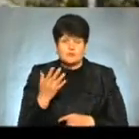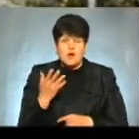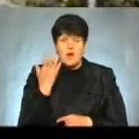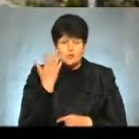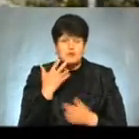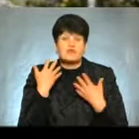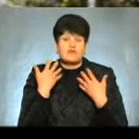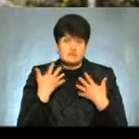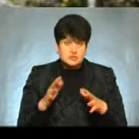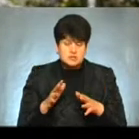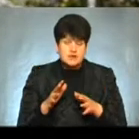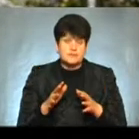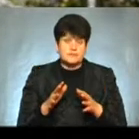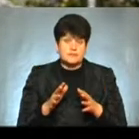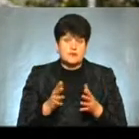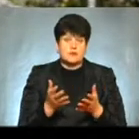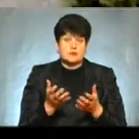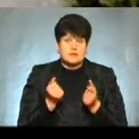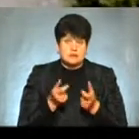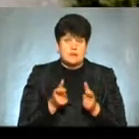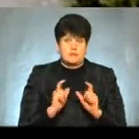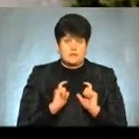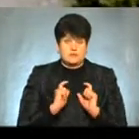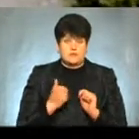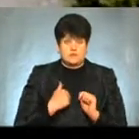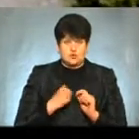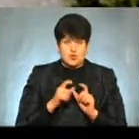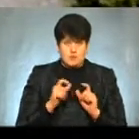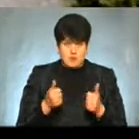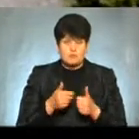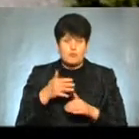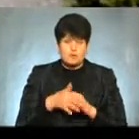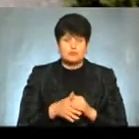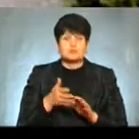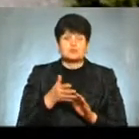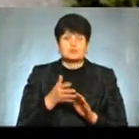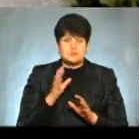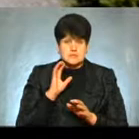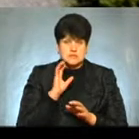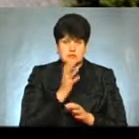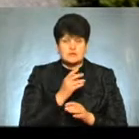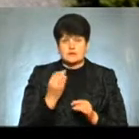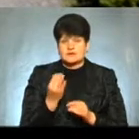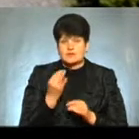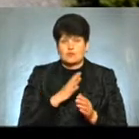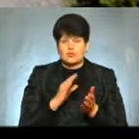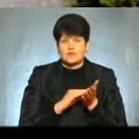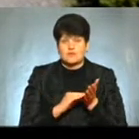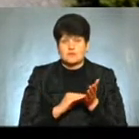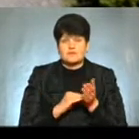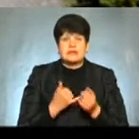вже прийшла мені повістка з військоматом, зрозумів, що це серйозно Але вже цікава була формулювка